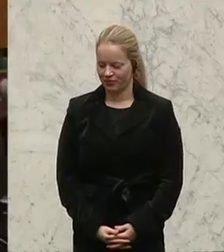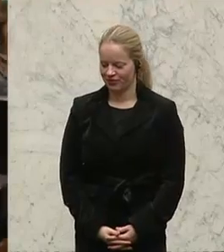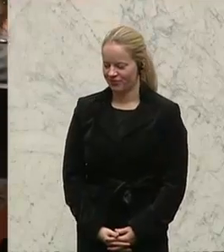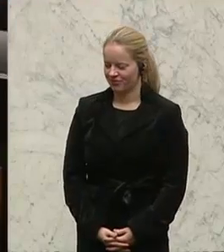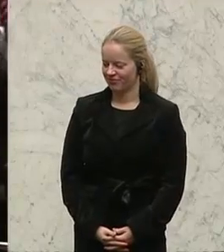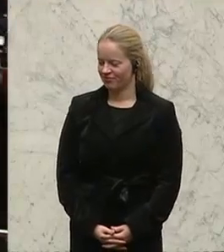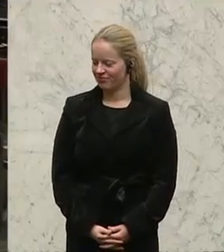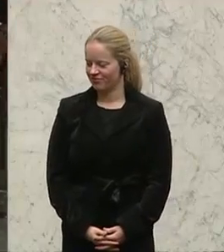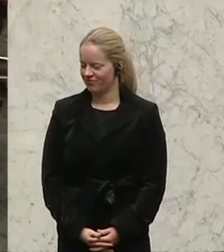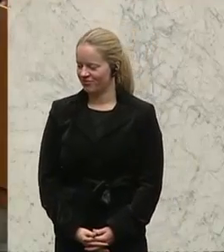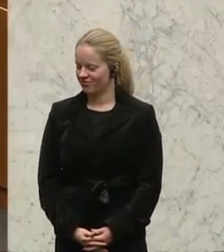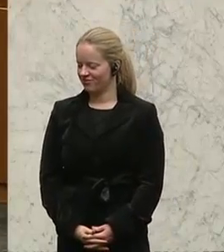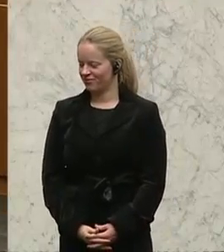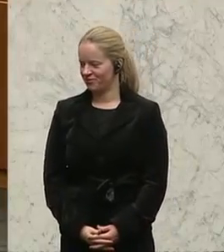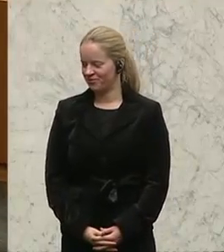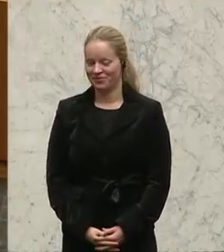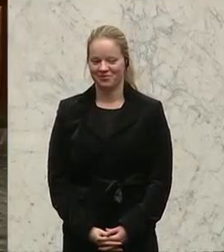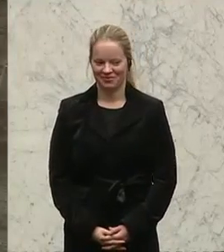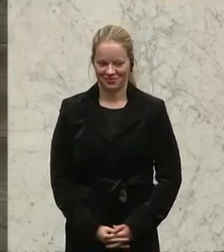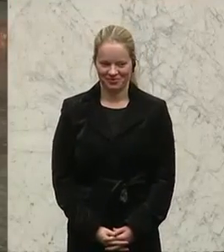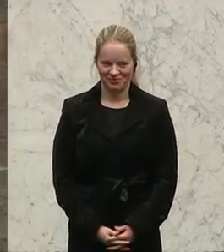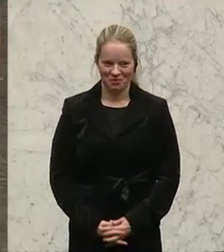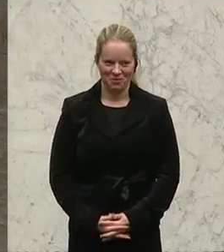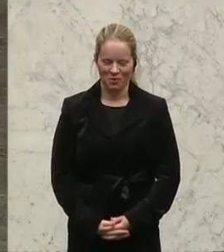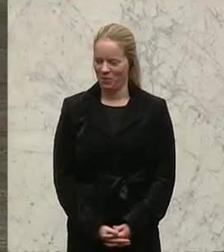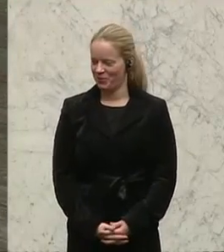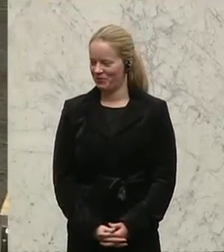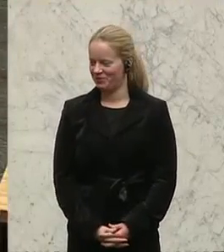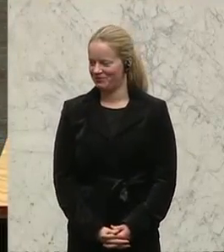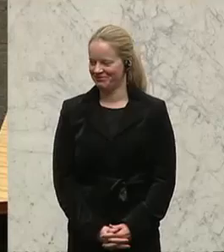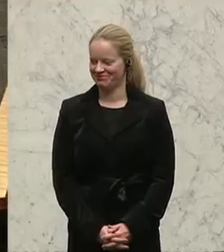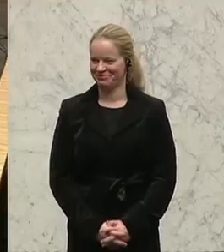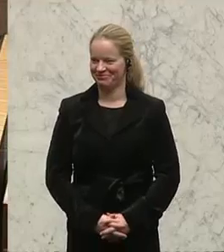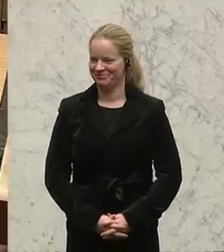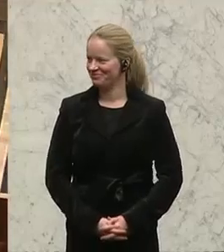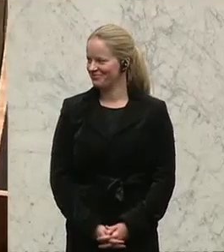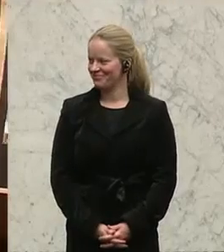Letzter geplanter Redner zu diesem Tagesordnungspunkt ist der fraktionslose Gerhard Schmid.